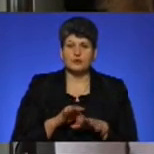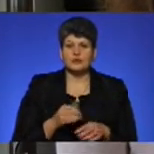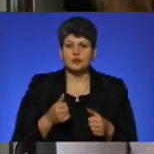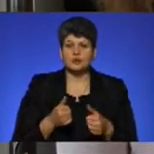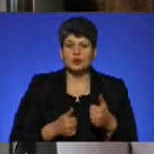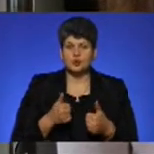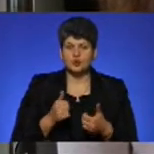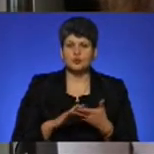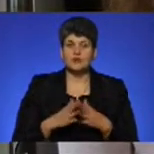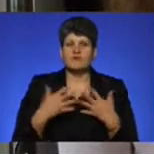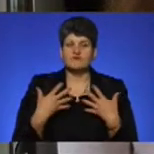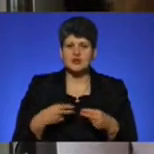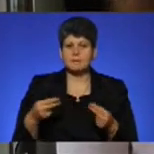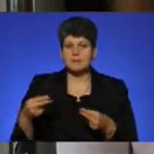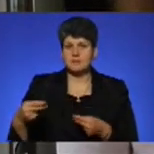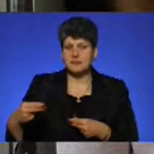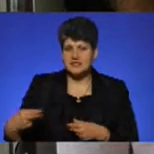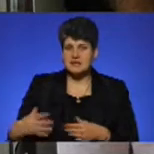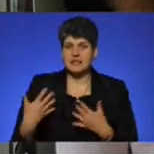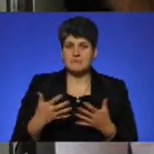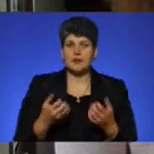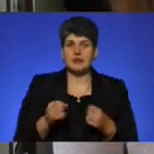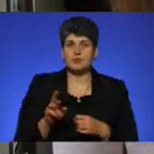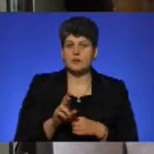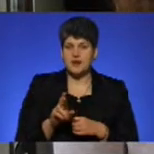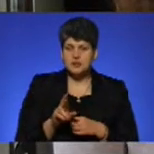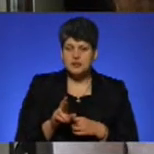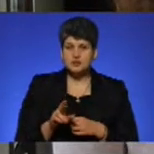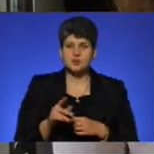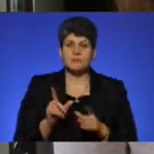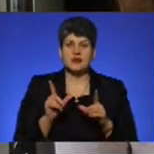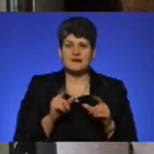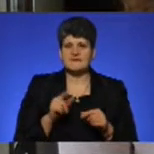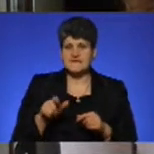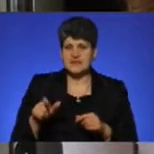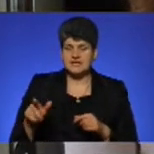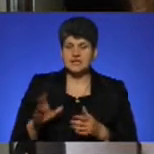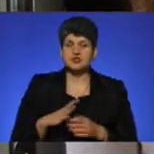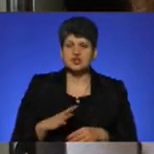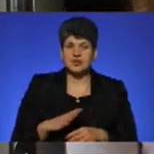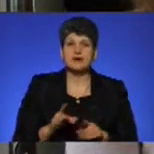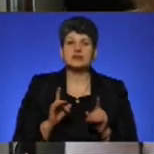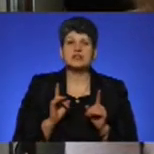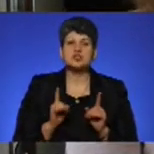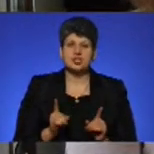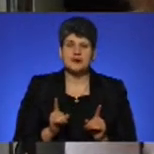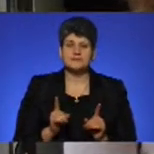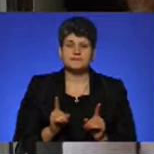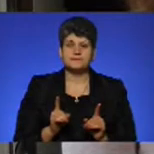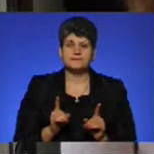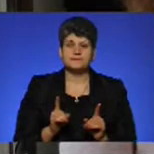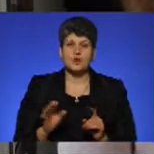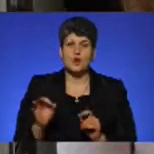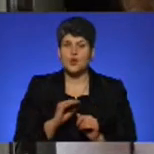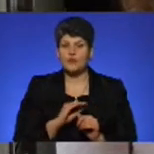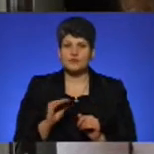підписані на виконання рішення, яке ми прийняли в п'ятницю. Тобто перевізники чекають лише офіційного